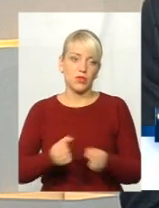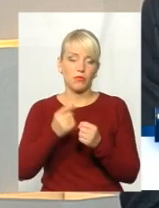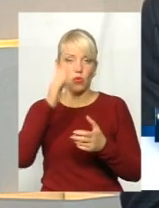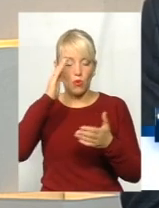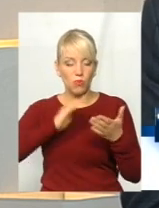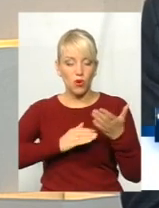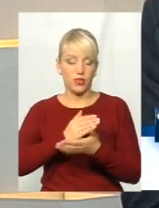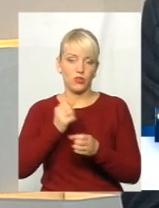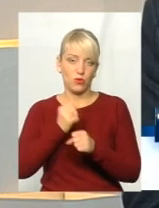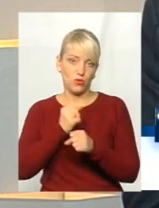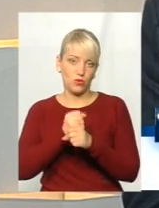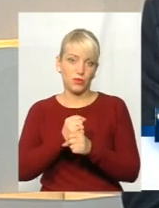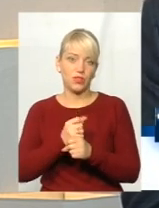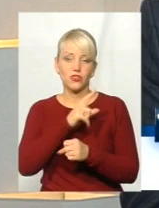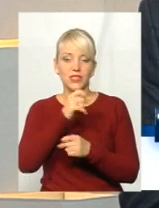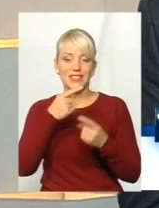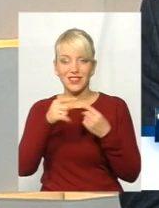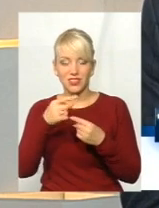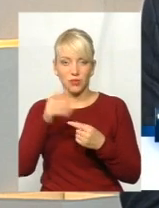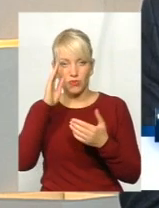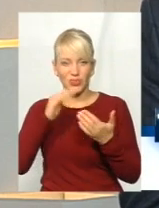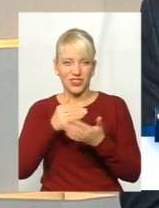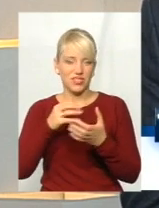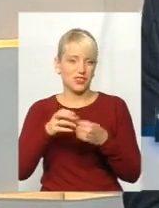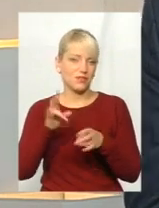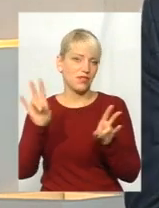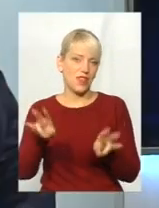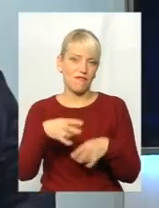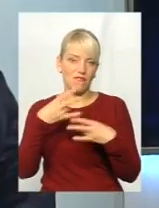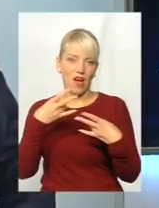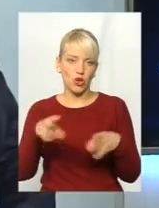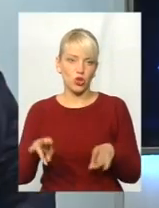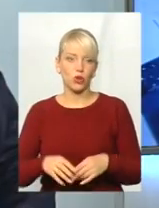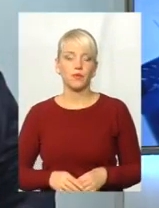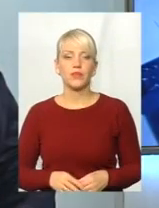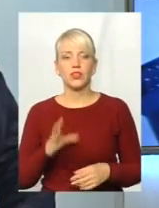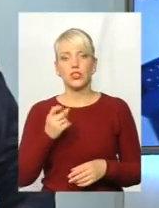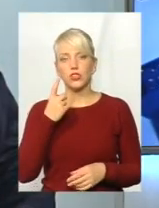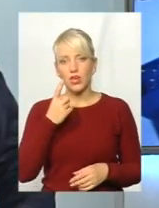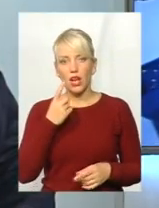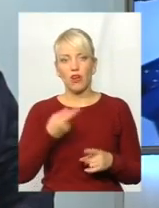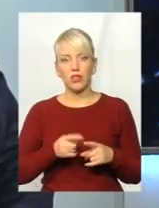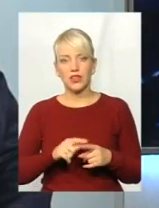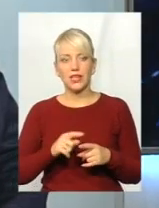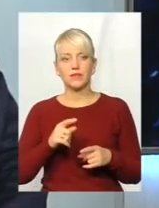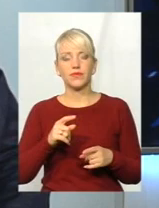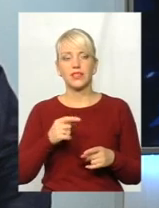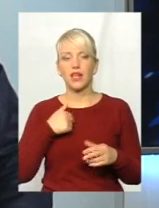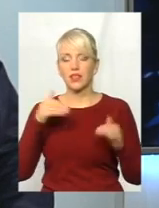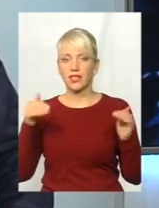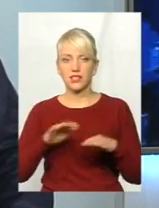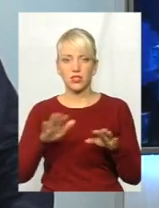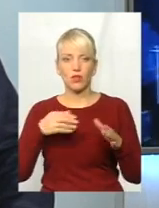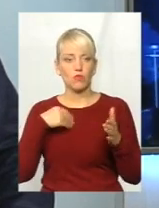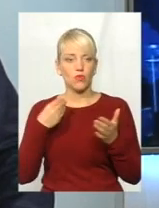речей, які роблять інші політичні сили, не варто, не гоже. Ще одним каменем спотикання на сьогоднішній сесії, я не зачіпаю, сьогодні